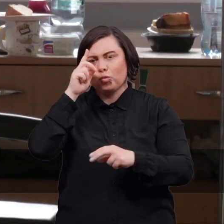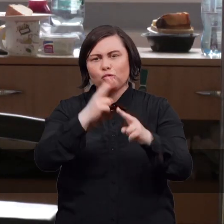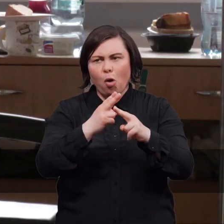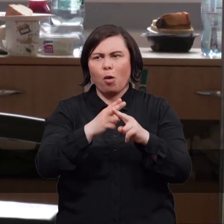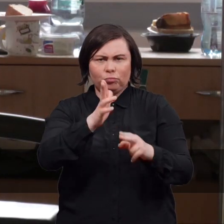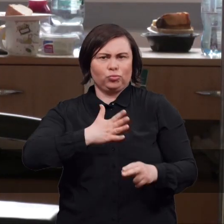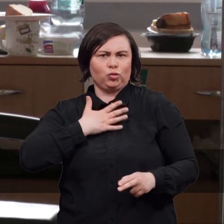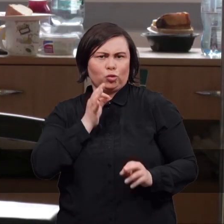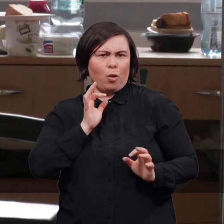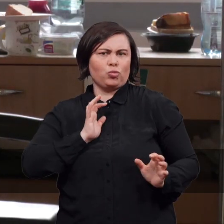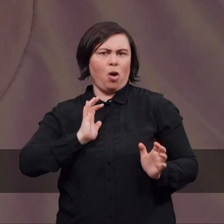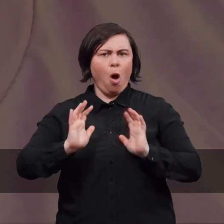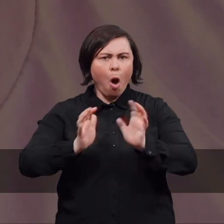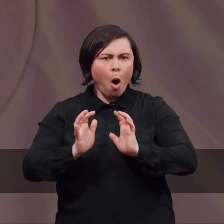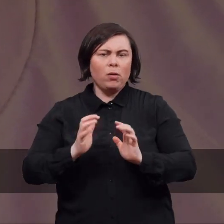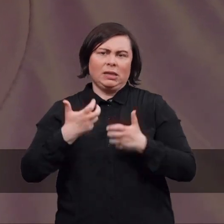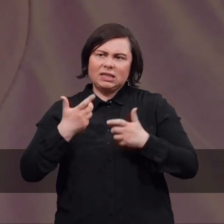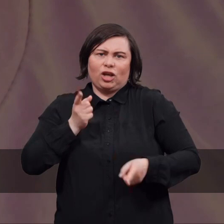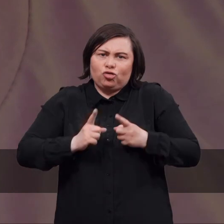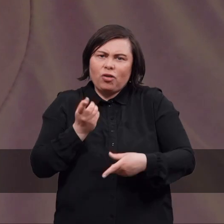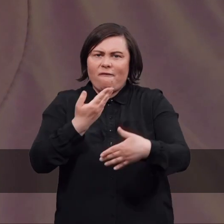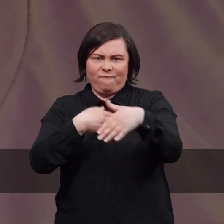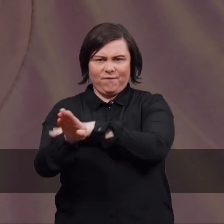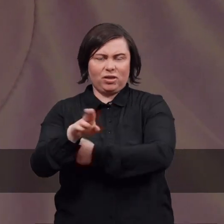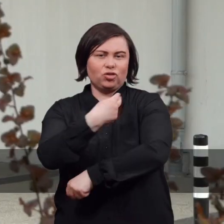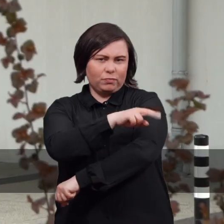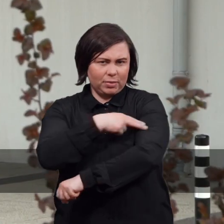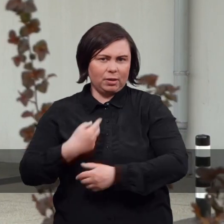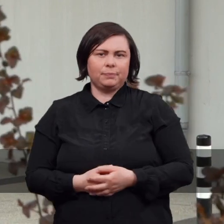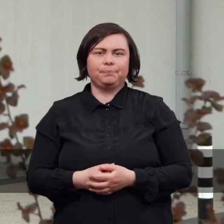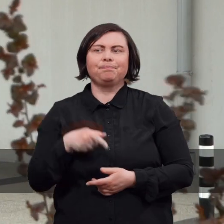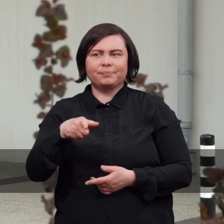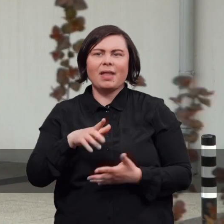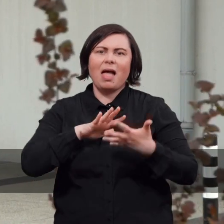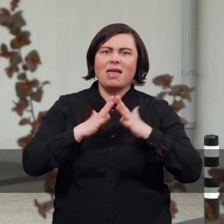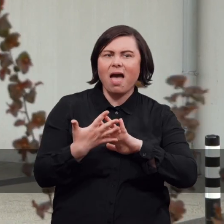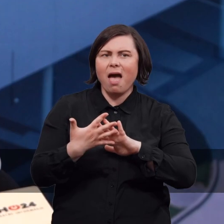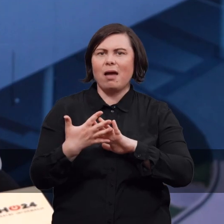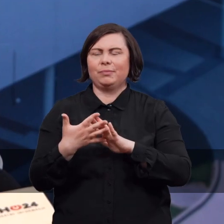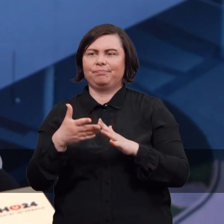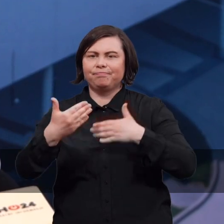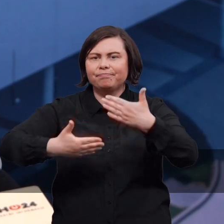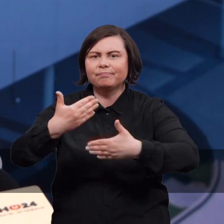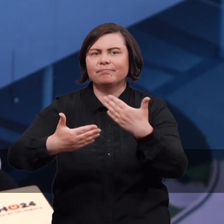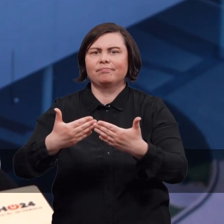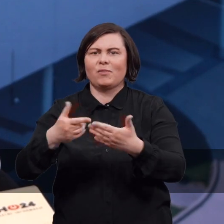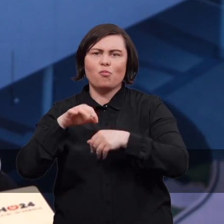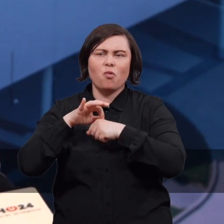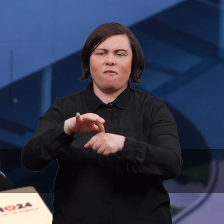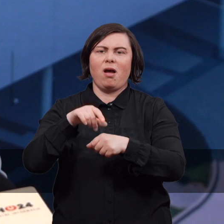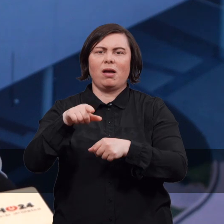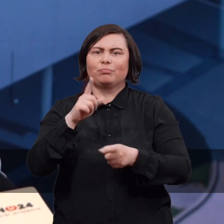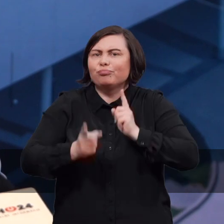pacjenci będą czuli się zaopiekowani i będą chcieli szybciej opuścić szpital. Ta rehabilitacja, to postępowanie,